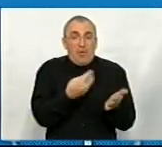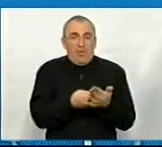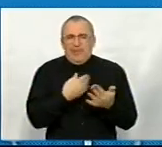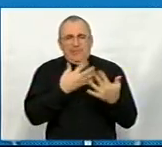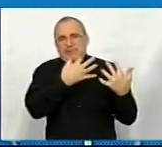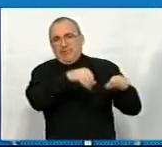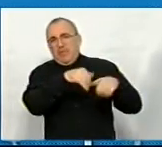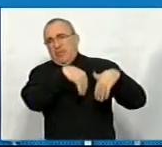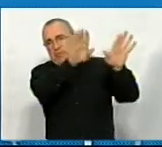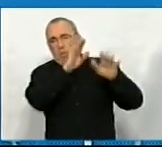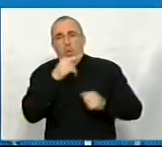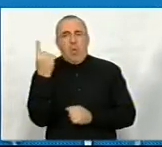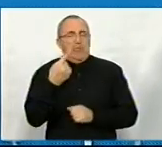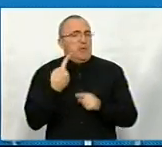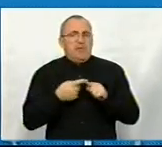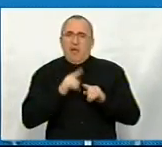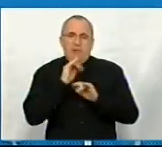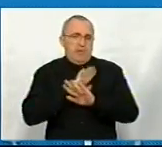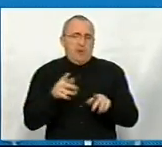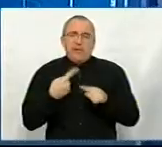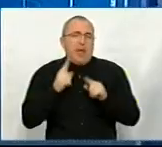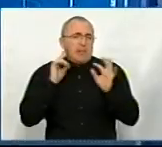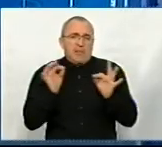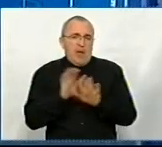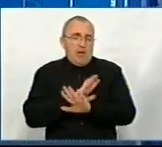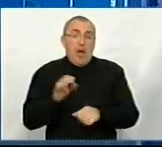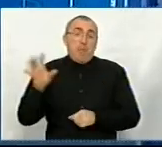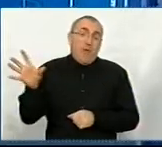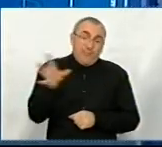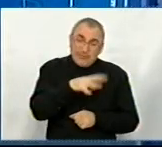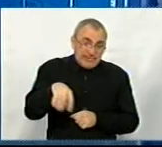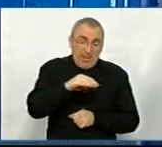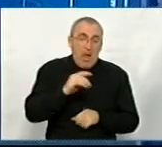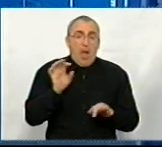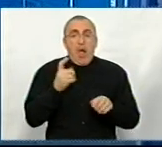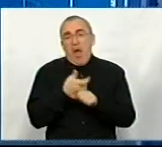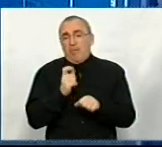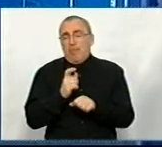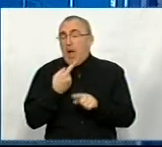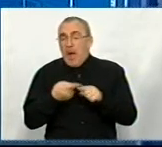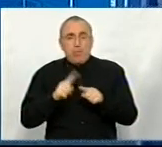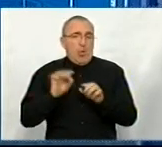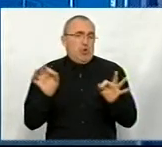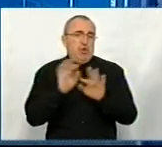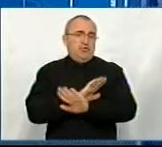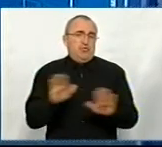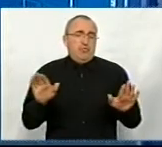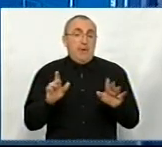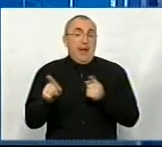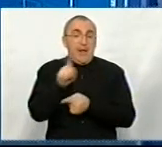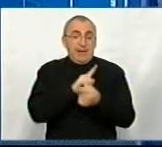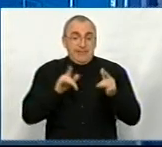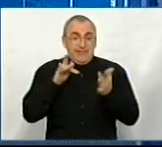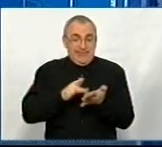ви заберете собі в область. Так не буде, так не буває. Тобто або все, або нічого. Тому я сподіваюся, що реформа